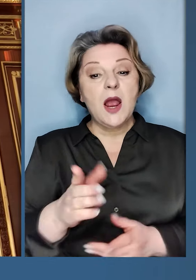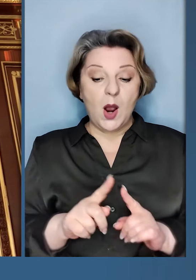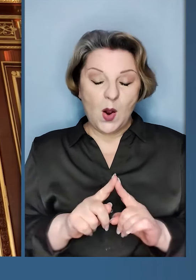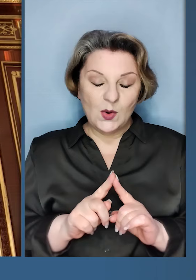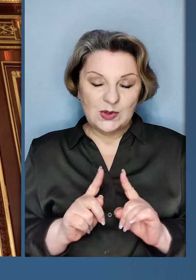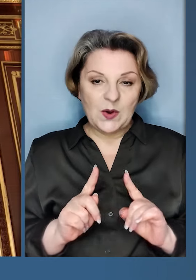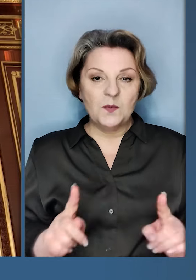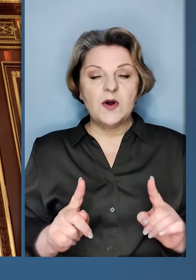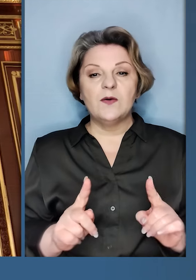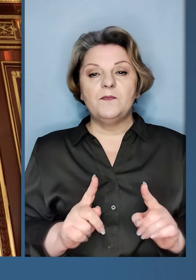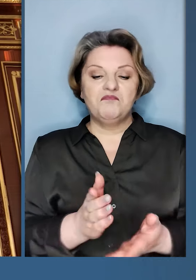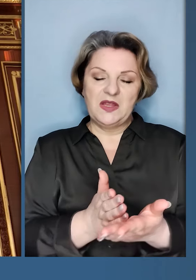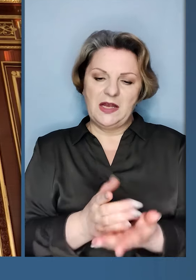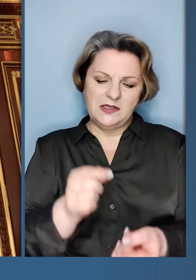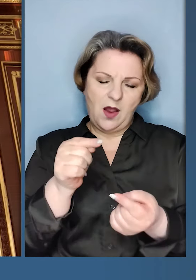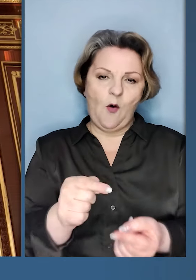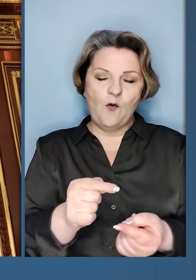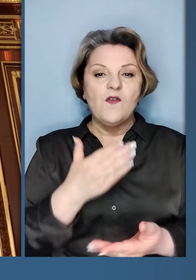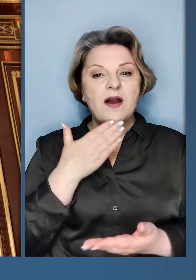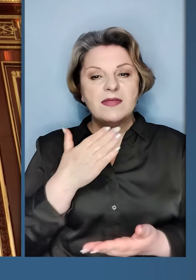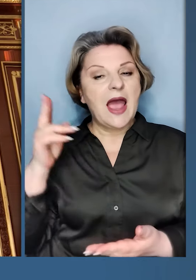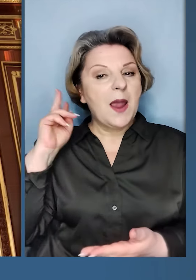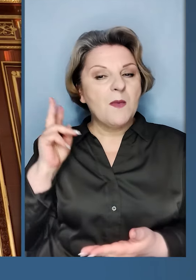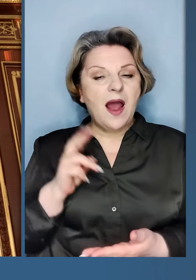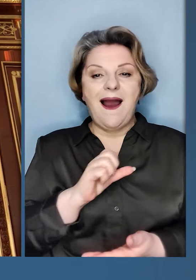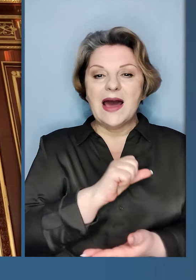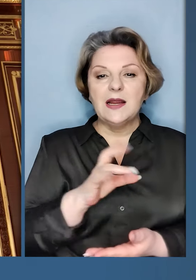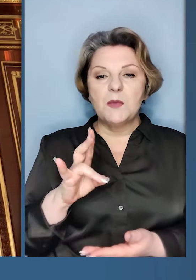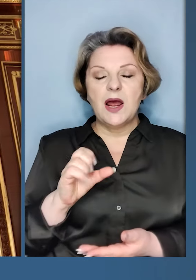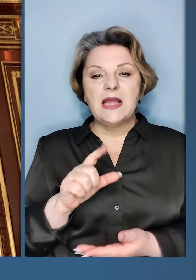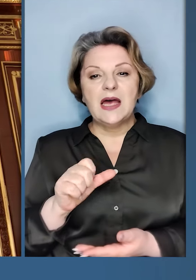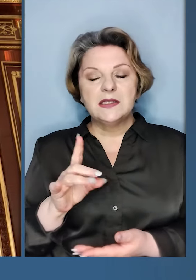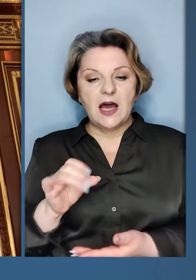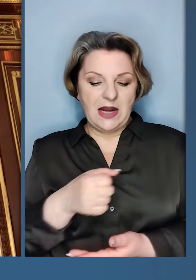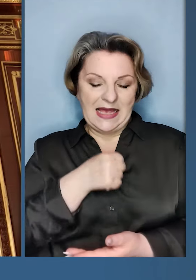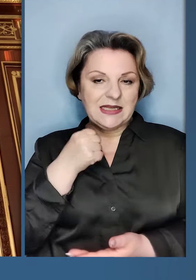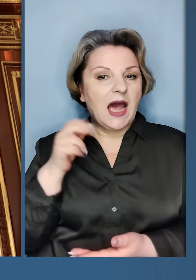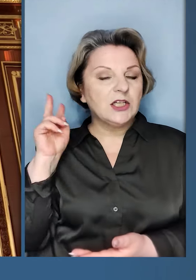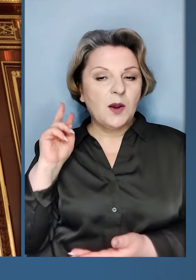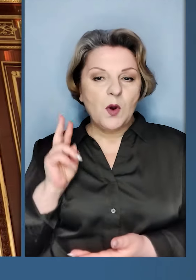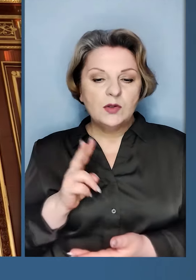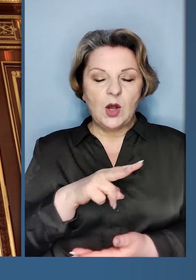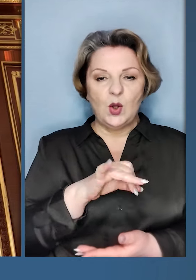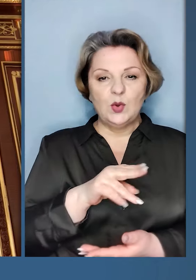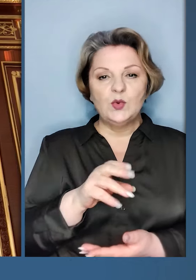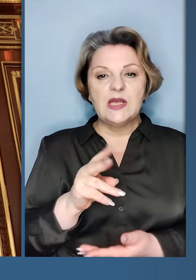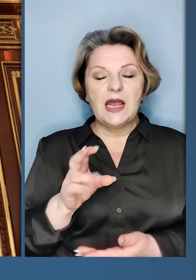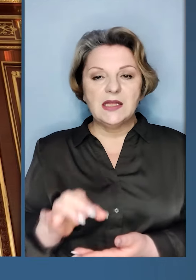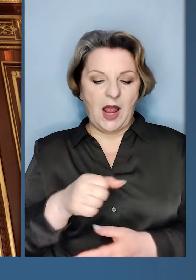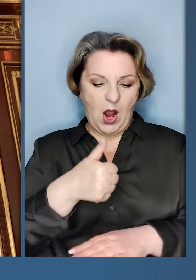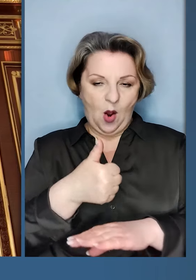вам. А особливо заслуговують вдячність матрос Артем Назаренко, старший матрос Валерій